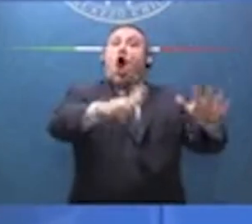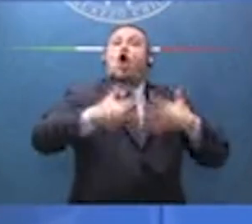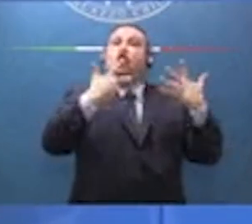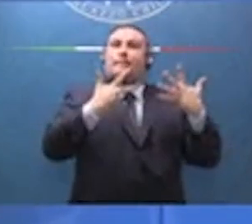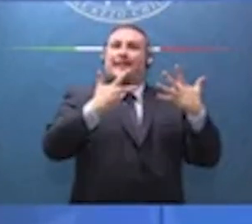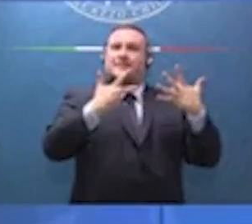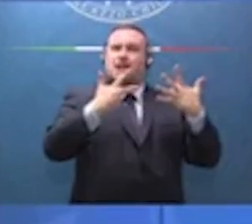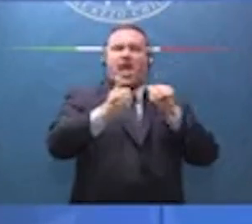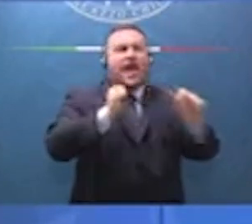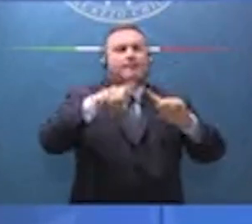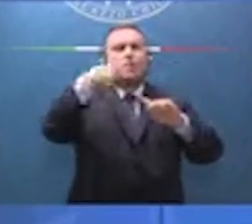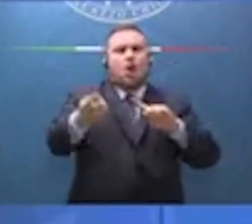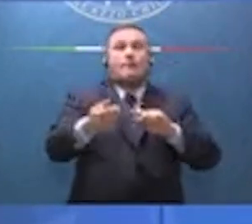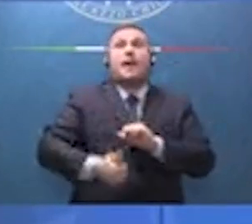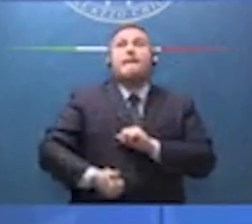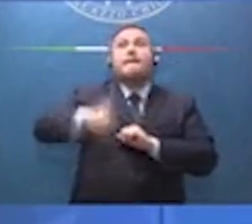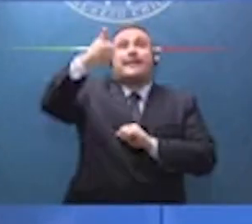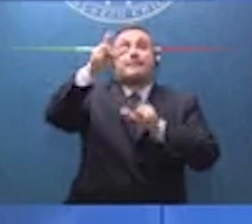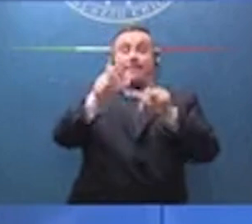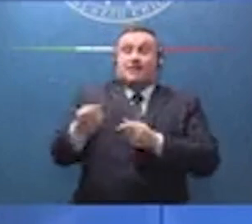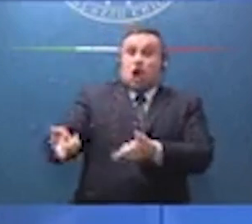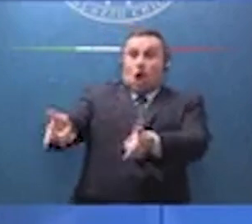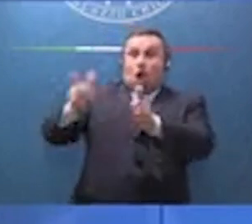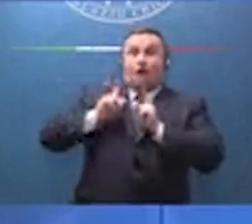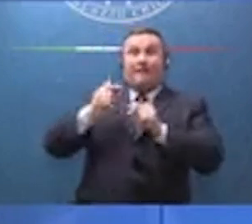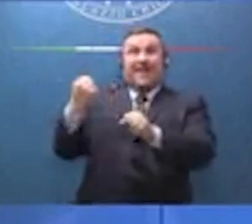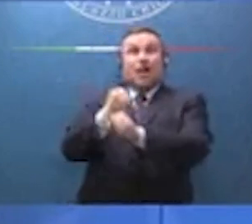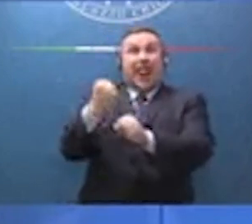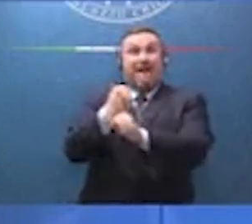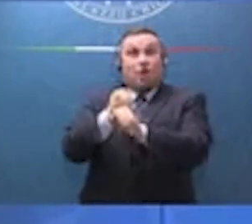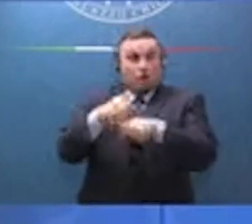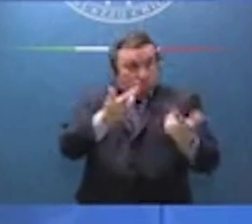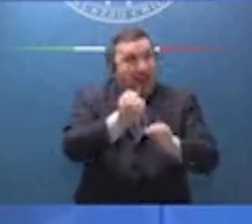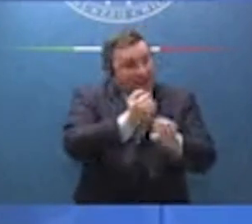caso decade al rifiuto della prima offerta di lavoro.